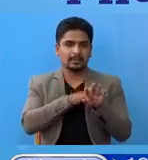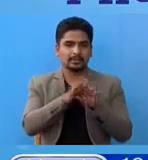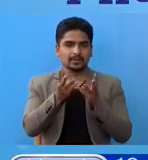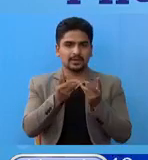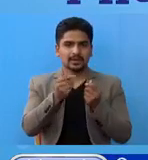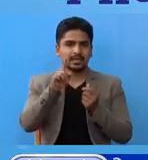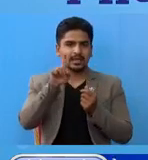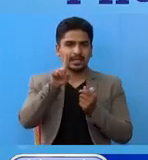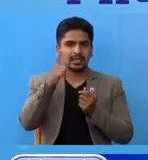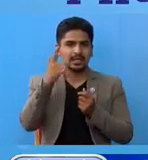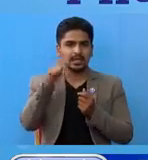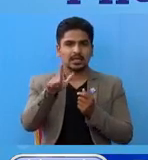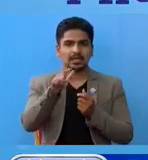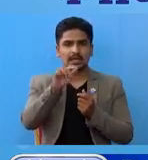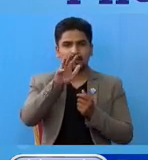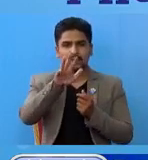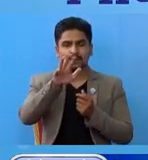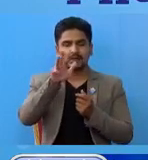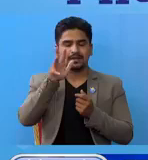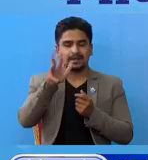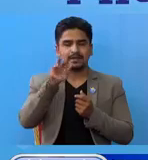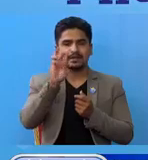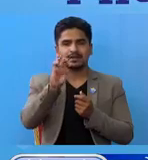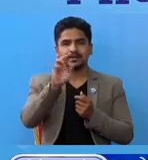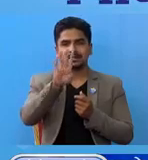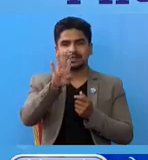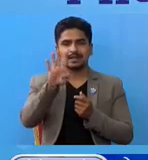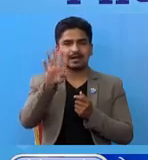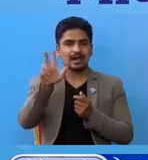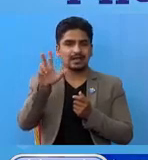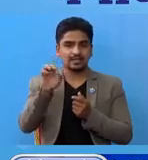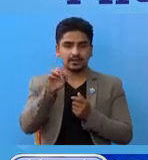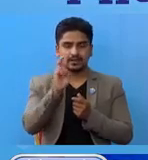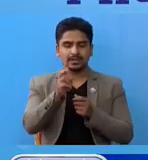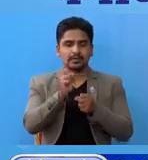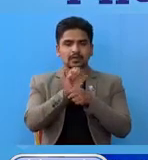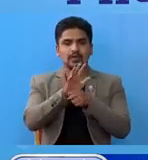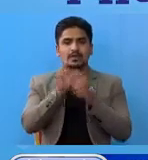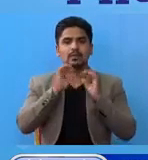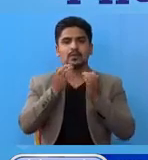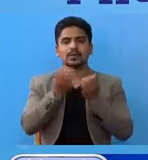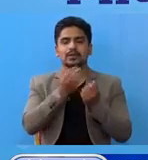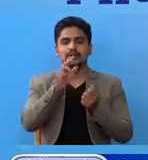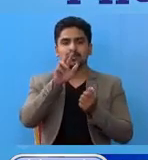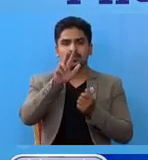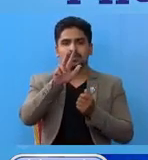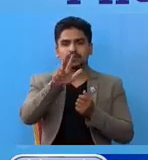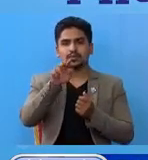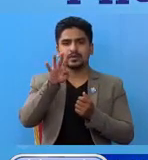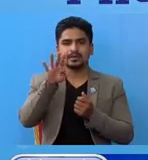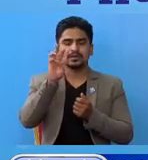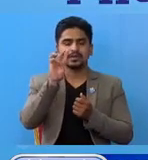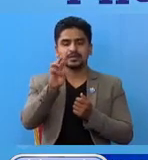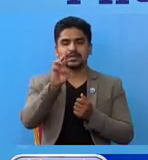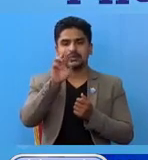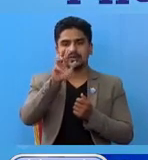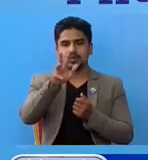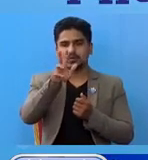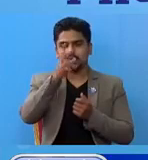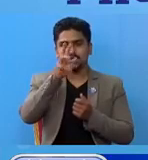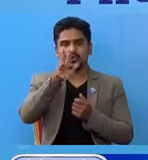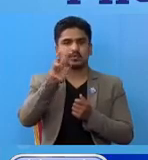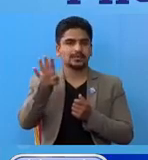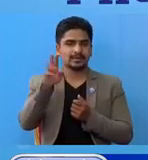संक्या एक लाग उनान साथी अजार चार से अशी चा। रहा हम्रों शक्रिया परिवकर्ता चौर्यासी अजार नव से चौर्या नव नव से जना हुन्हों चौ।